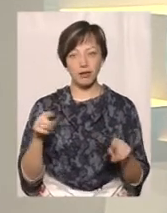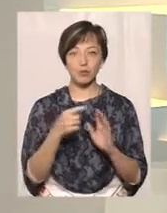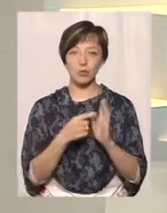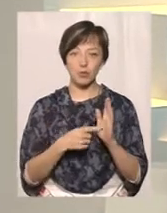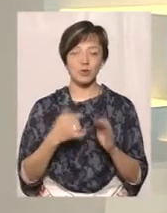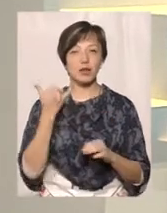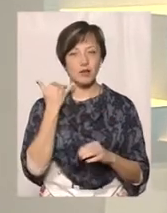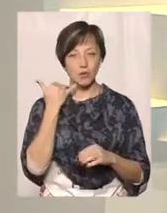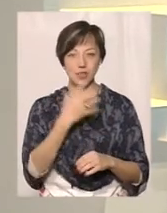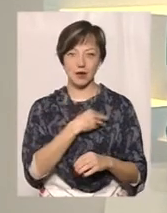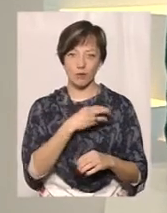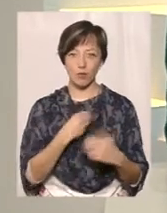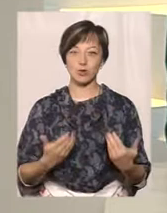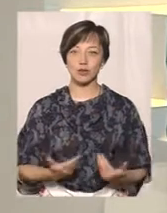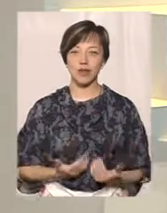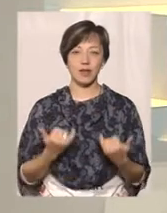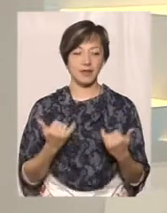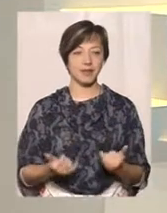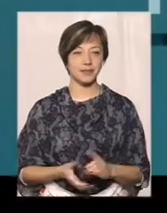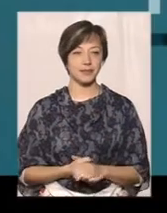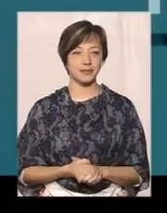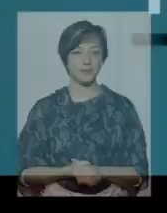щойно телефоном зі Львова, де проживає нині.